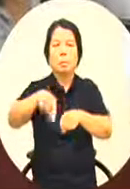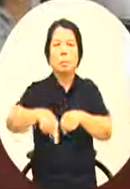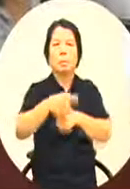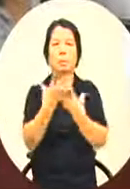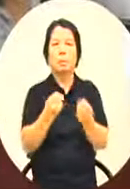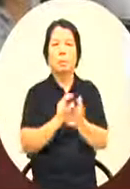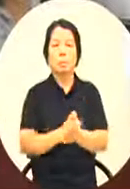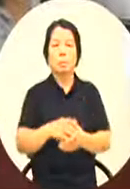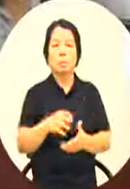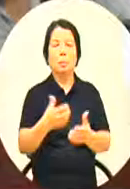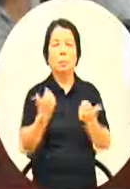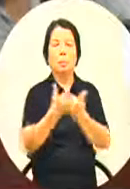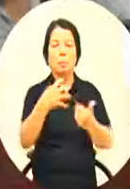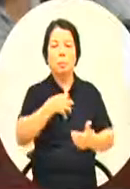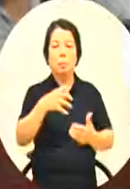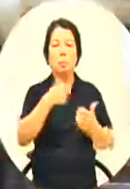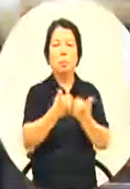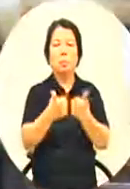我们这样的建议谢谢